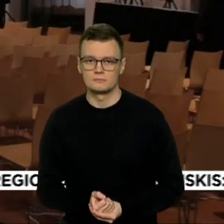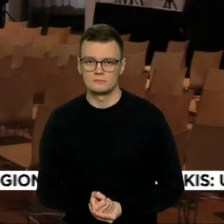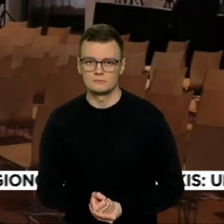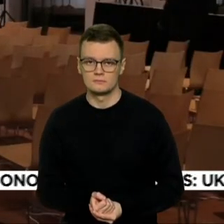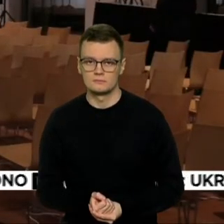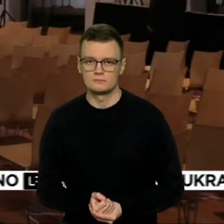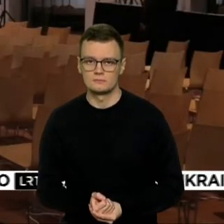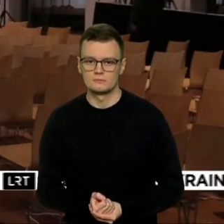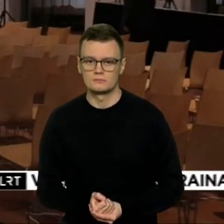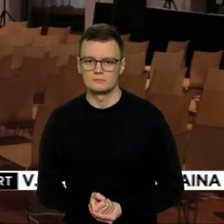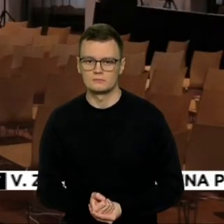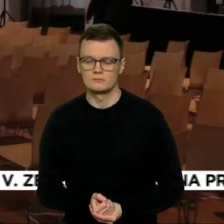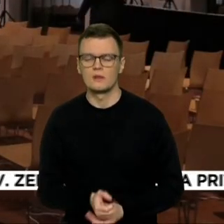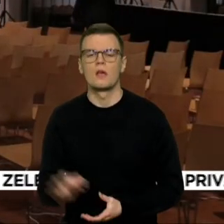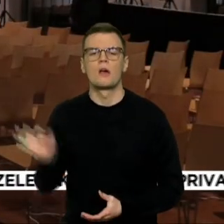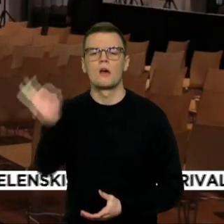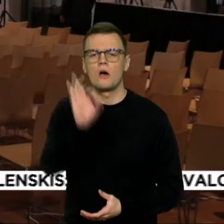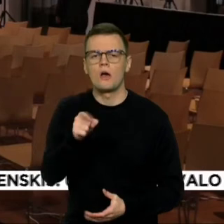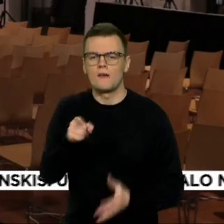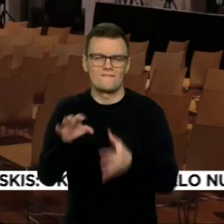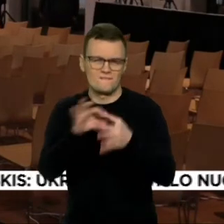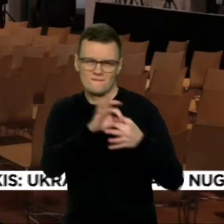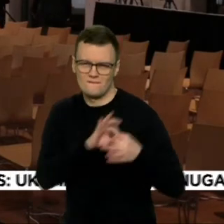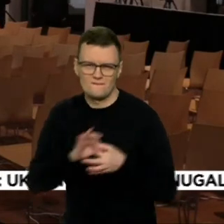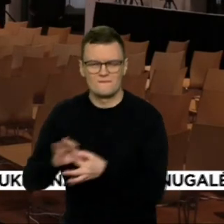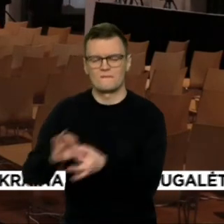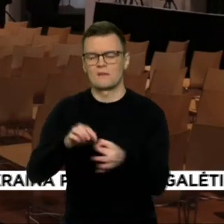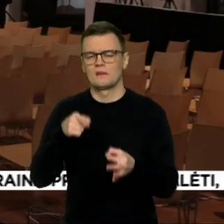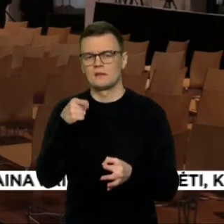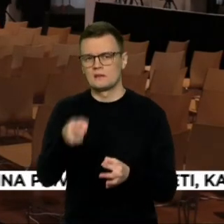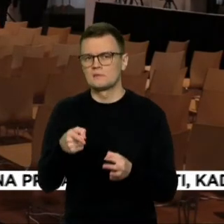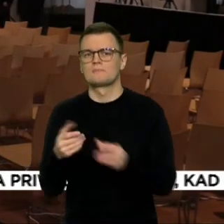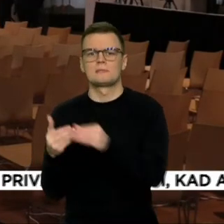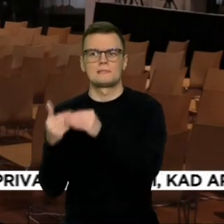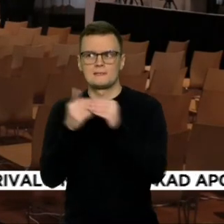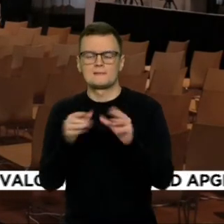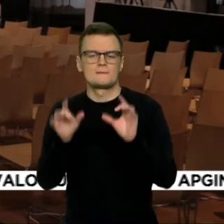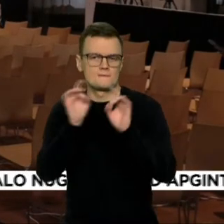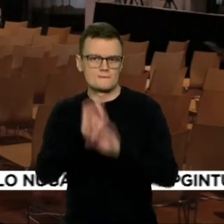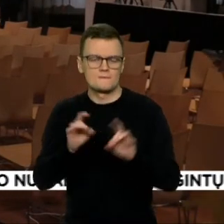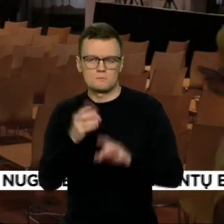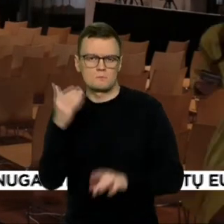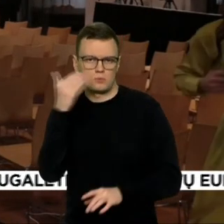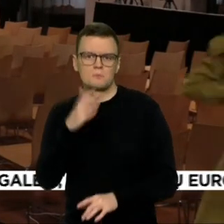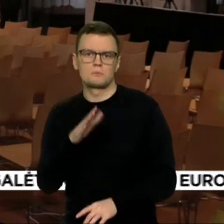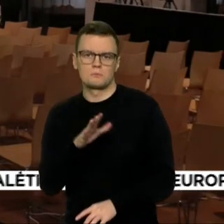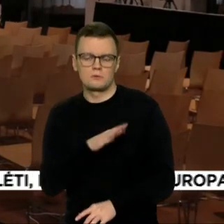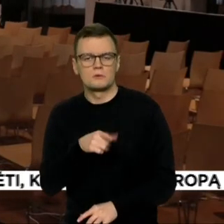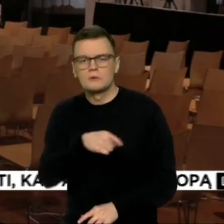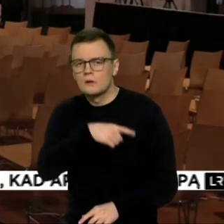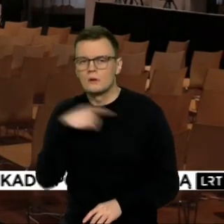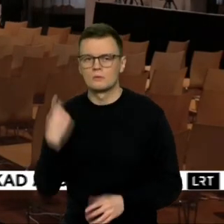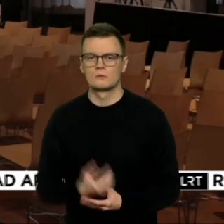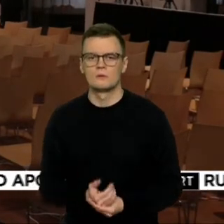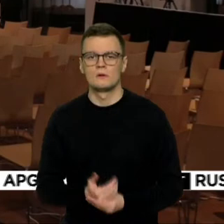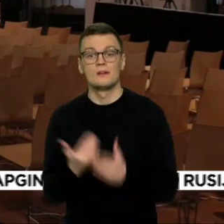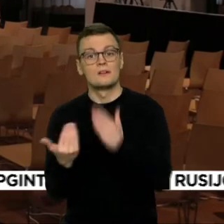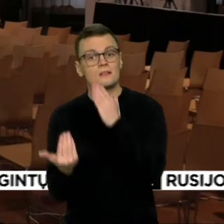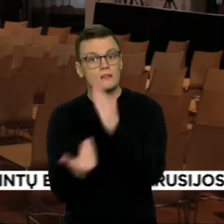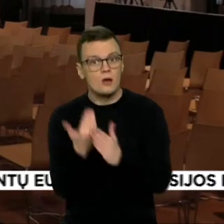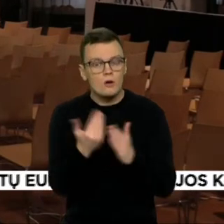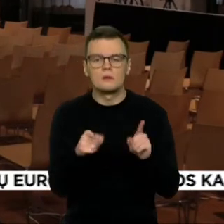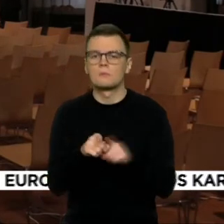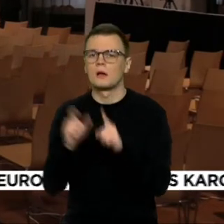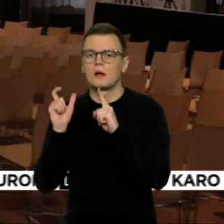Na, apie vienybę visą šią popietę lyderiai ir kalbėjo. Ar tiesą sakant, naujienos jų atsiliepimai pozityvus.